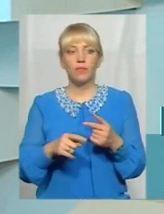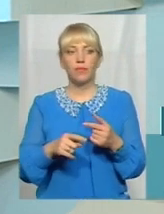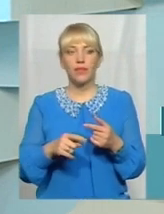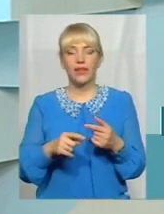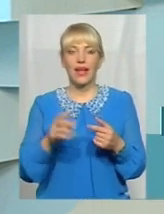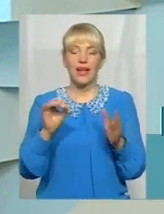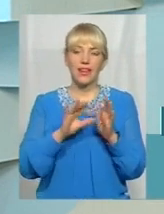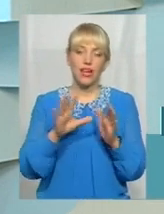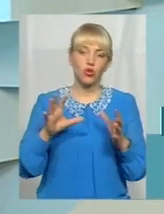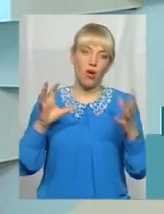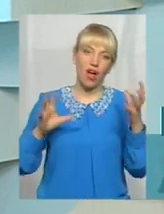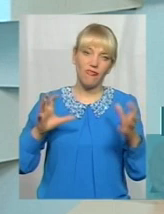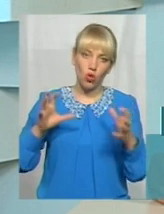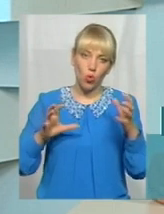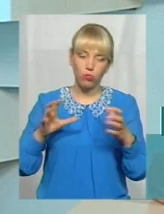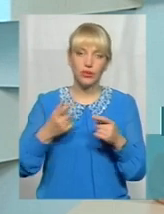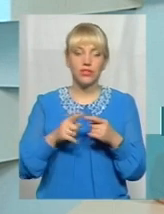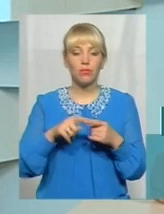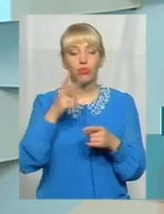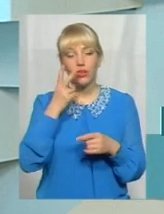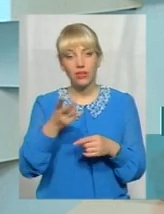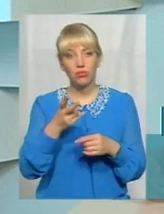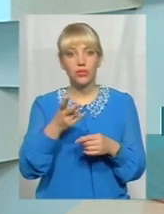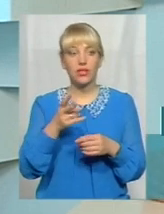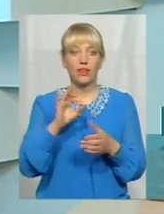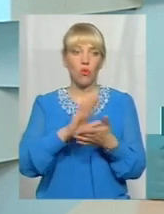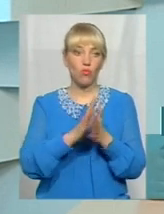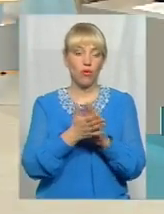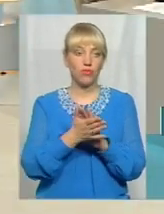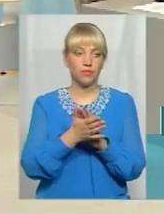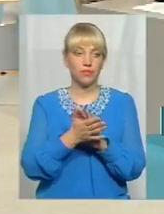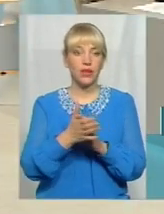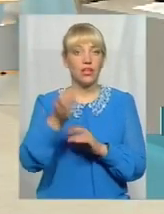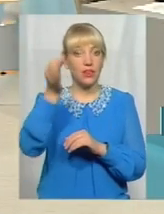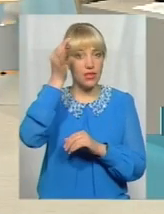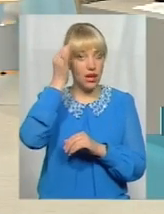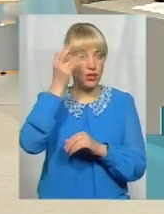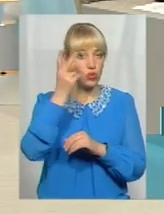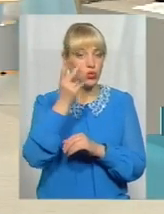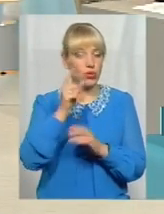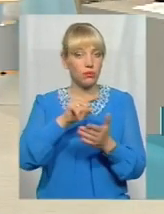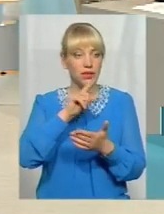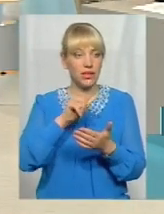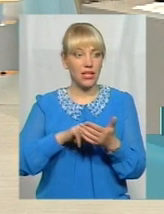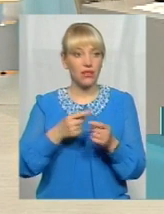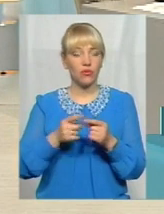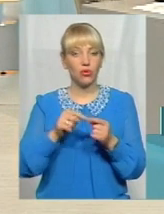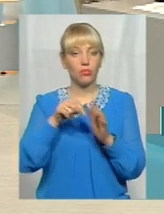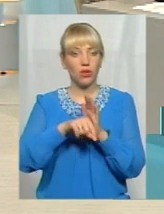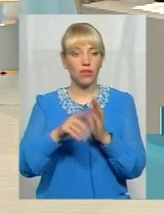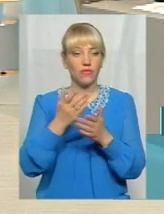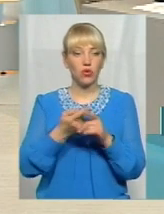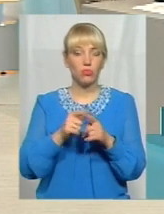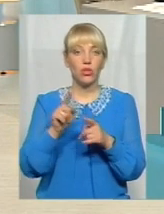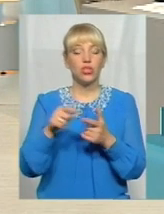електроавтобуси. Це вже ми будемо дивитися на умови. Я вам нагадаю друге питання. Воно полягало в тому,